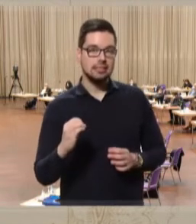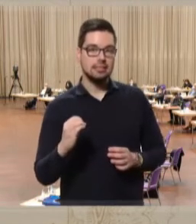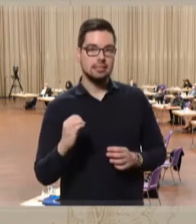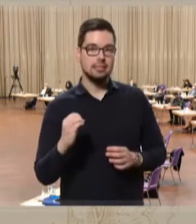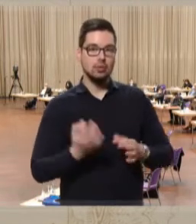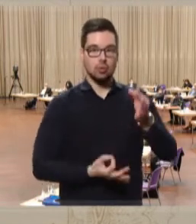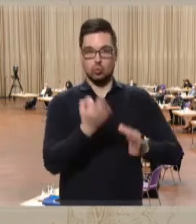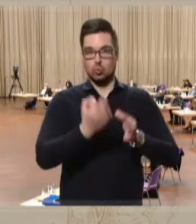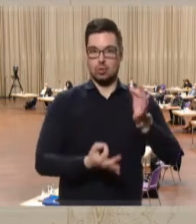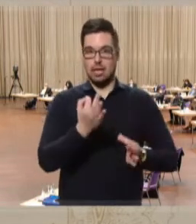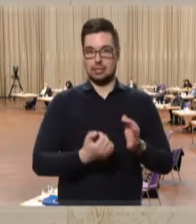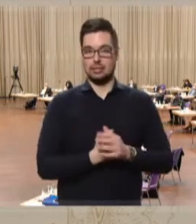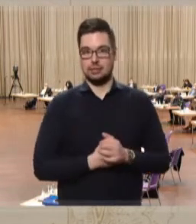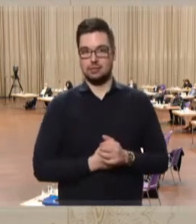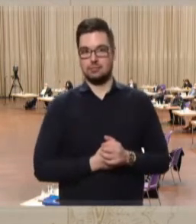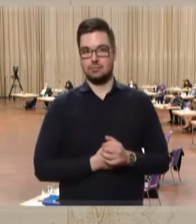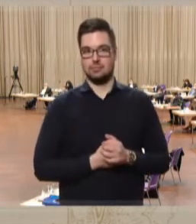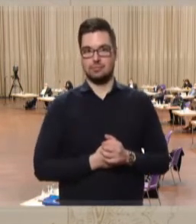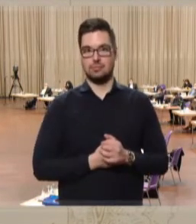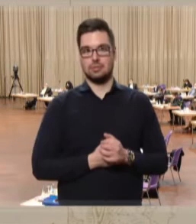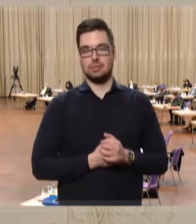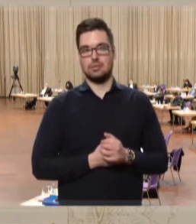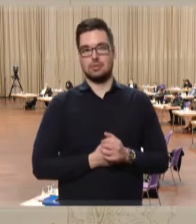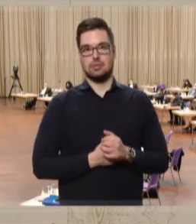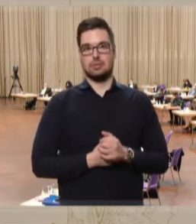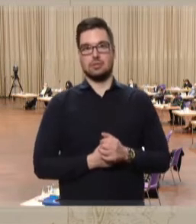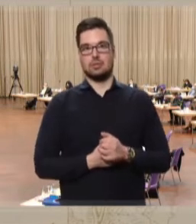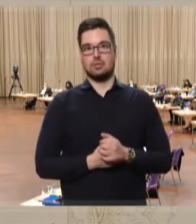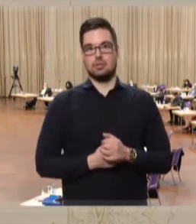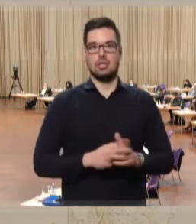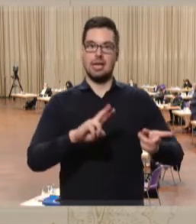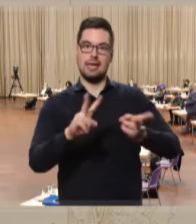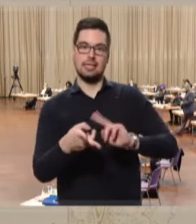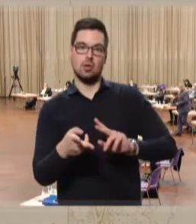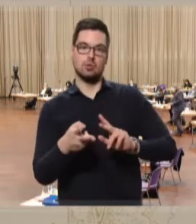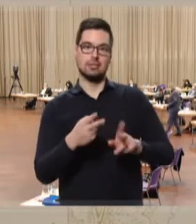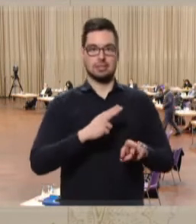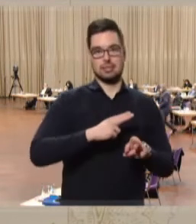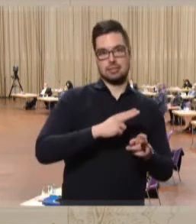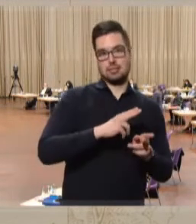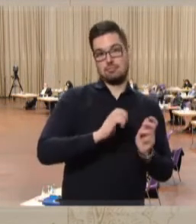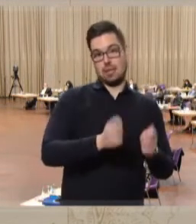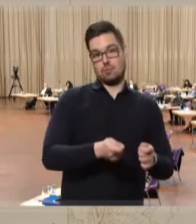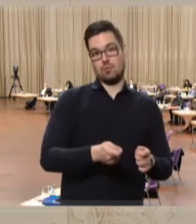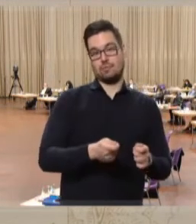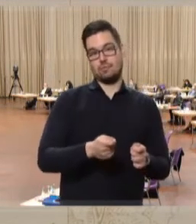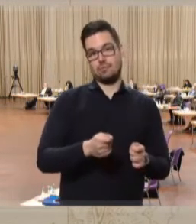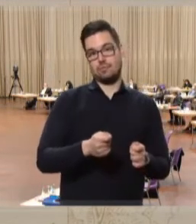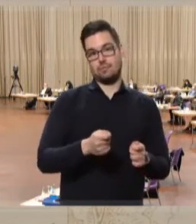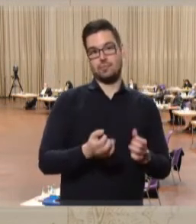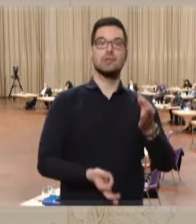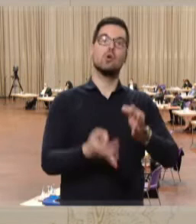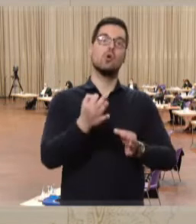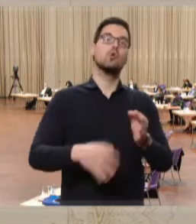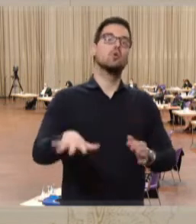Dauergrünlandes. Im Änderungsentwurf wird artenreiches Grünland